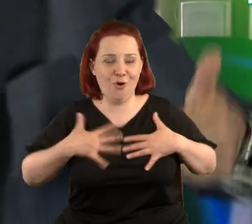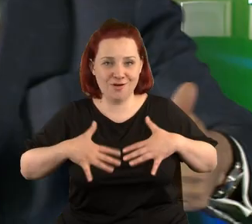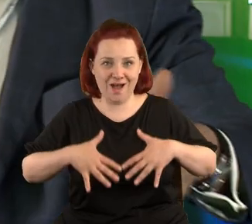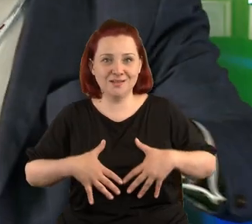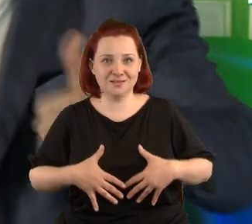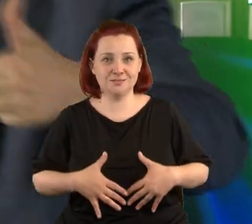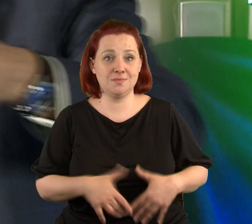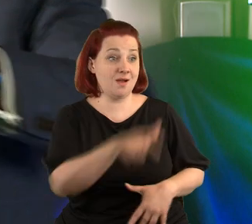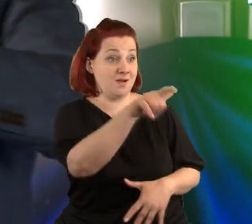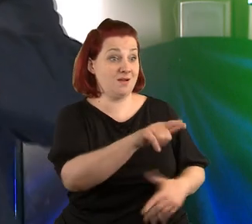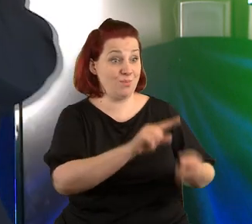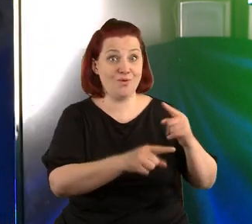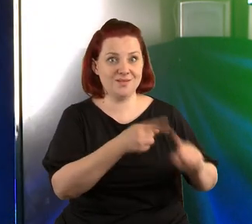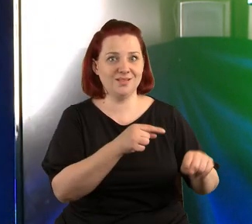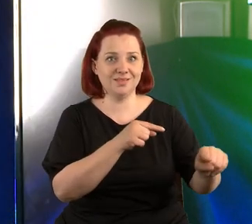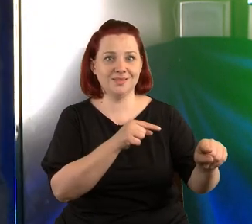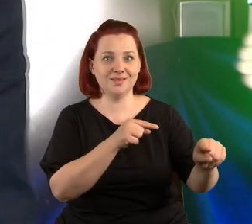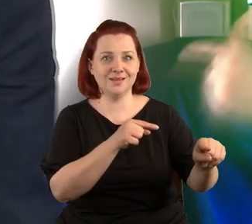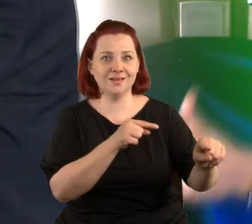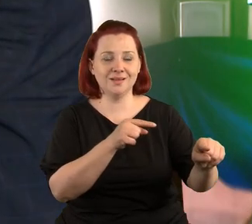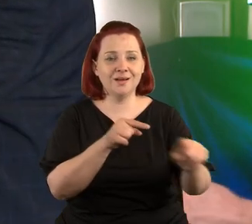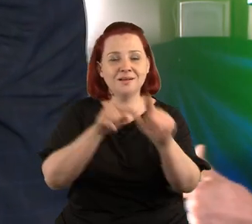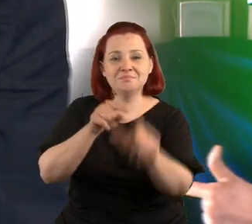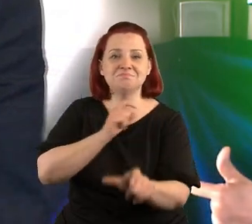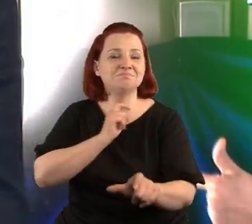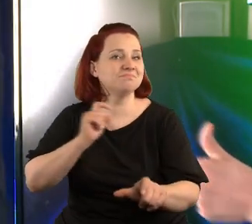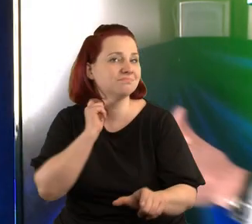polityk duchowny